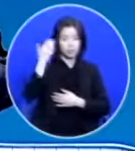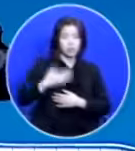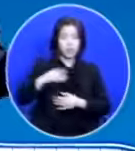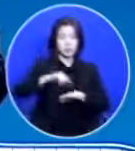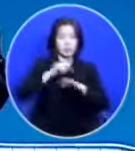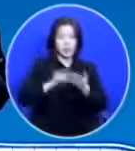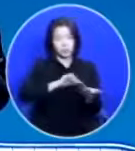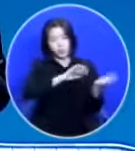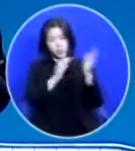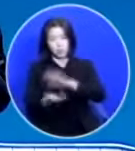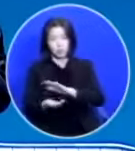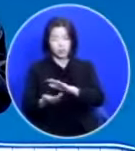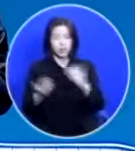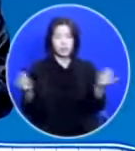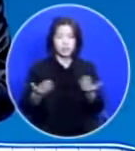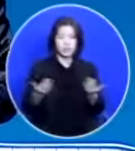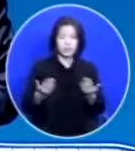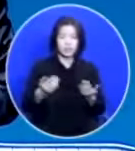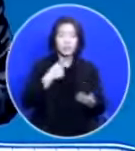경험을 못할까